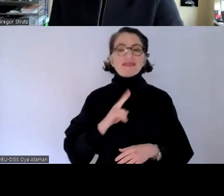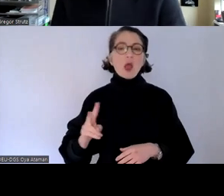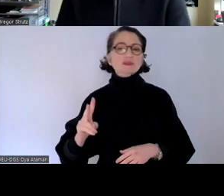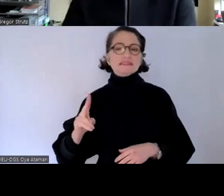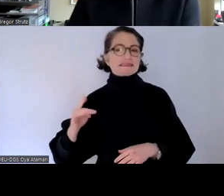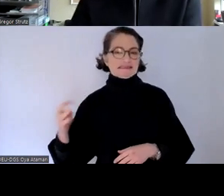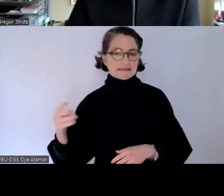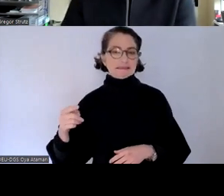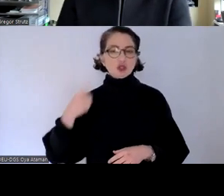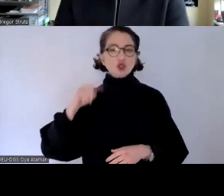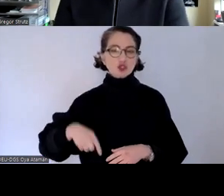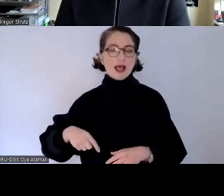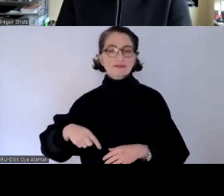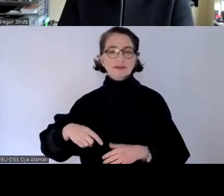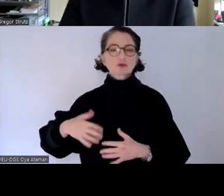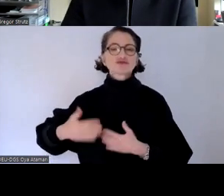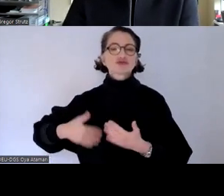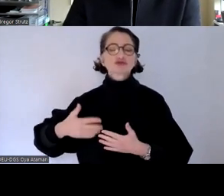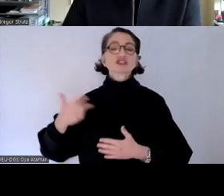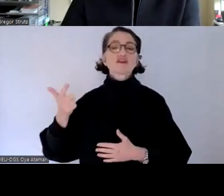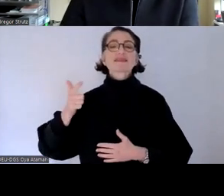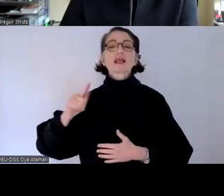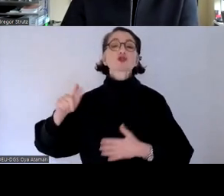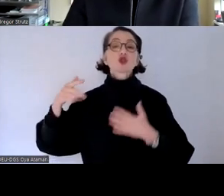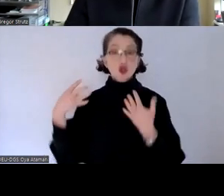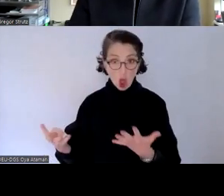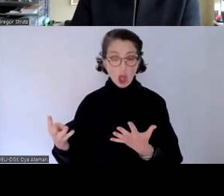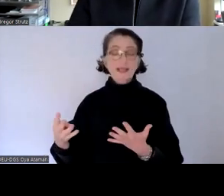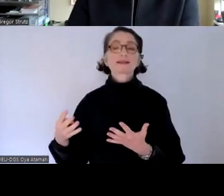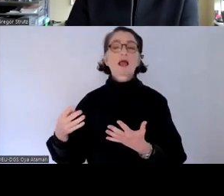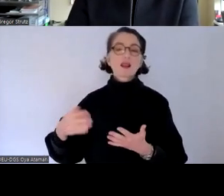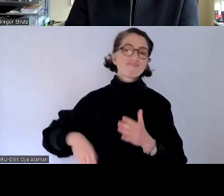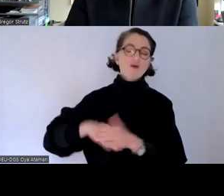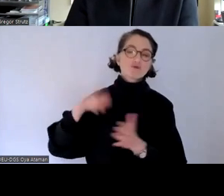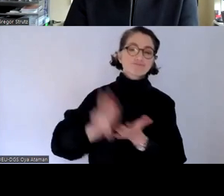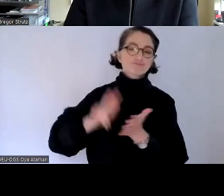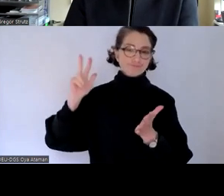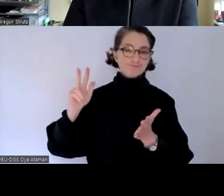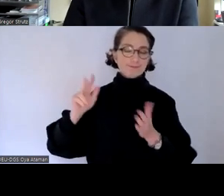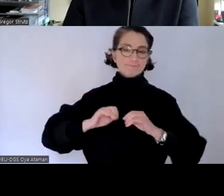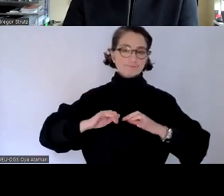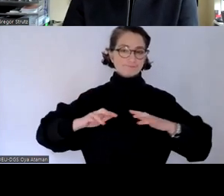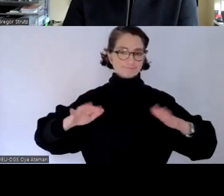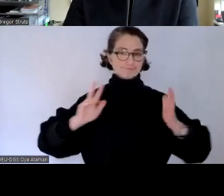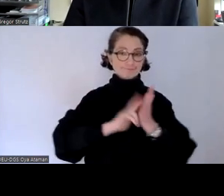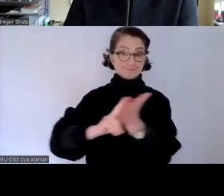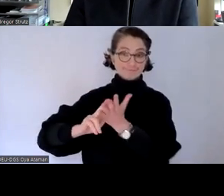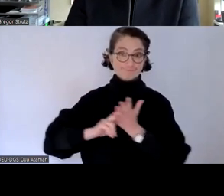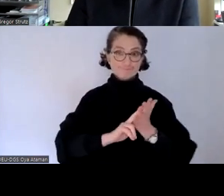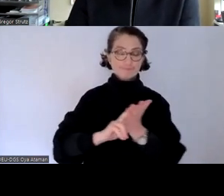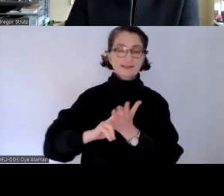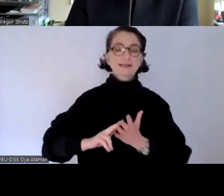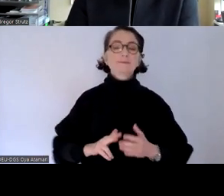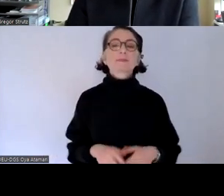ist von deutschland im jahr 2009 vollumfänglich ratifiziert worden ist es geht also hierbei darum